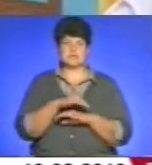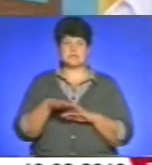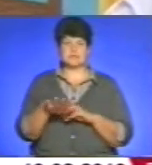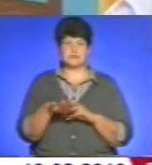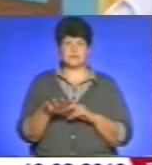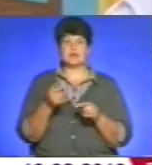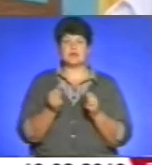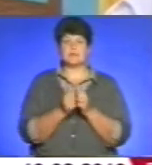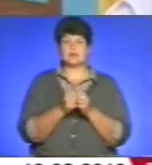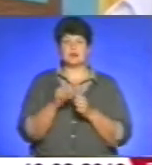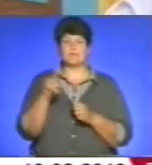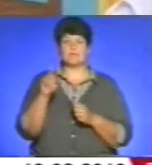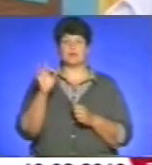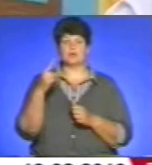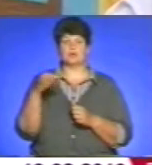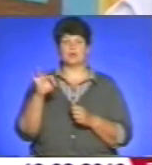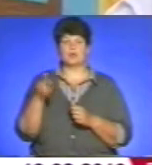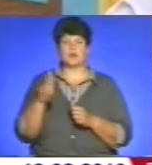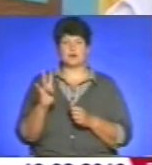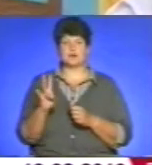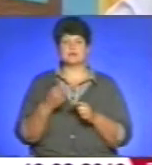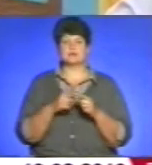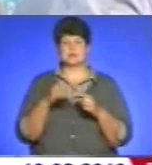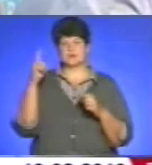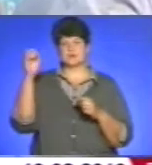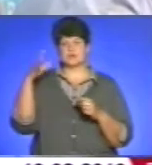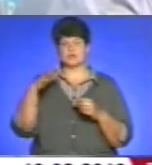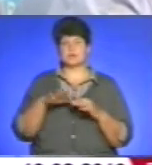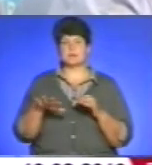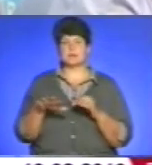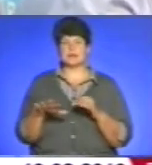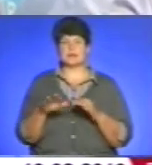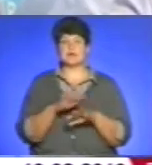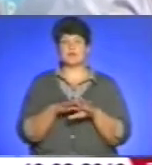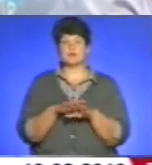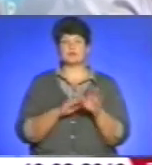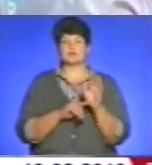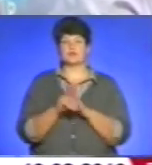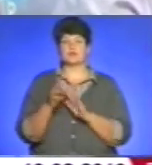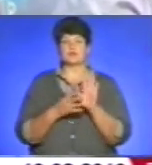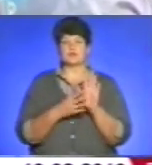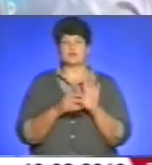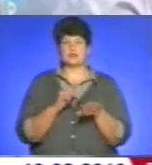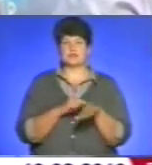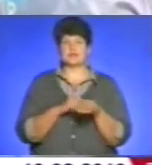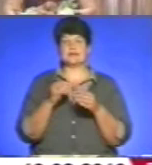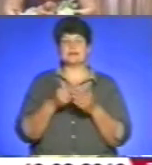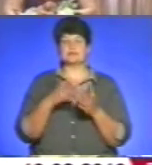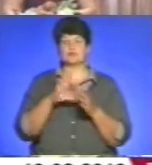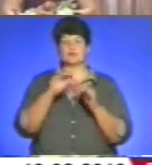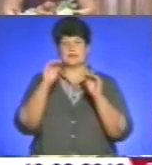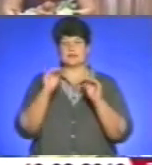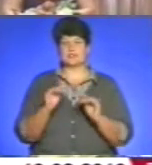Подолян – це сонячний масив. Ярмарок розпочнуть о 9-й. Ціни будуть нижчими на 15